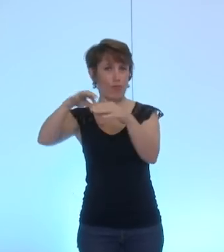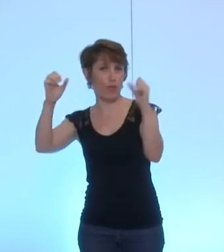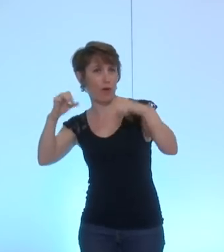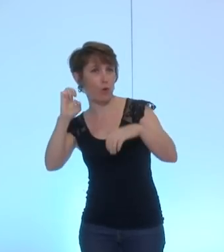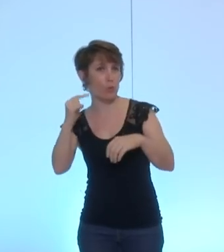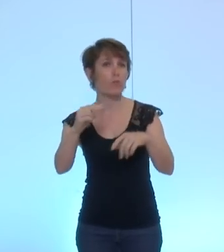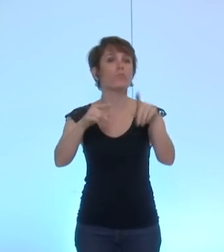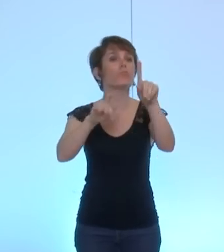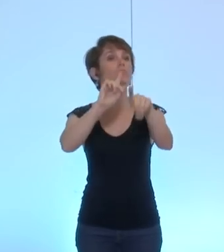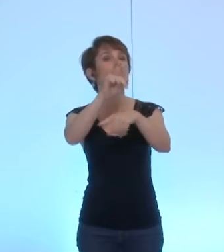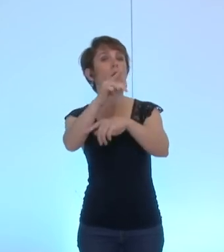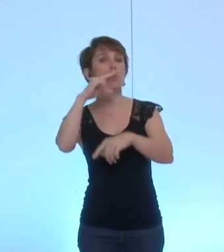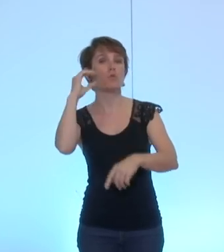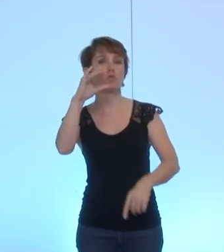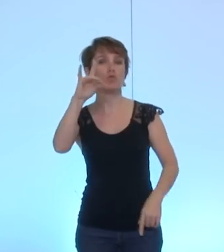M. Chamussy.